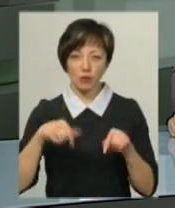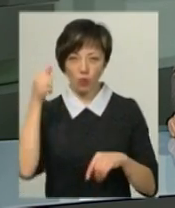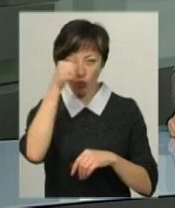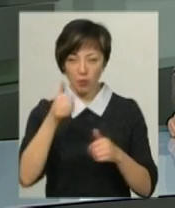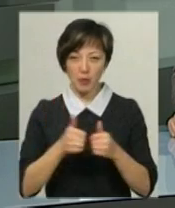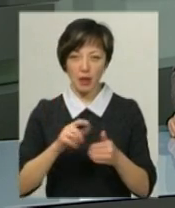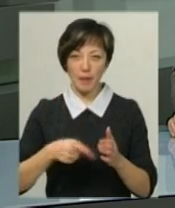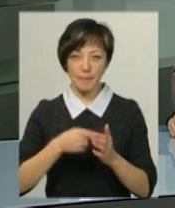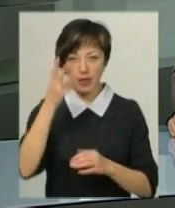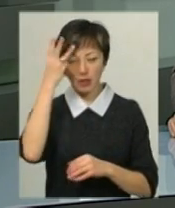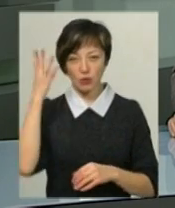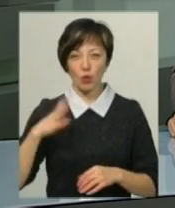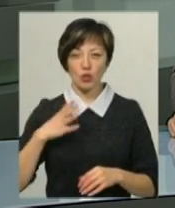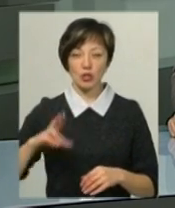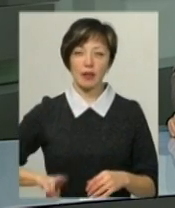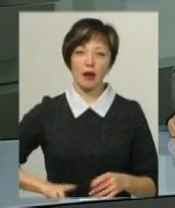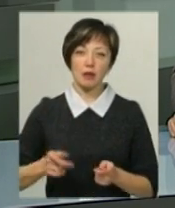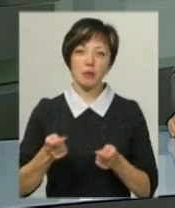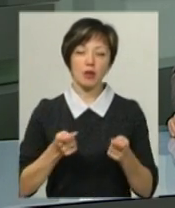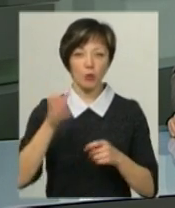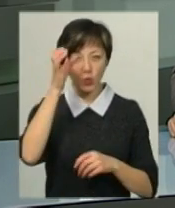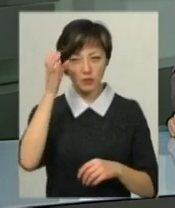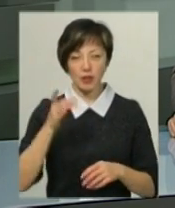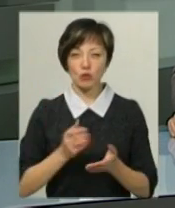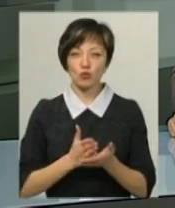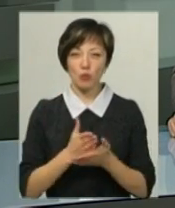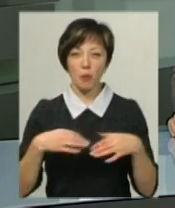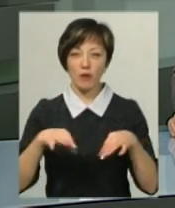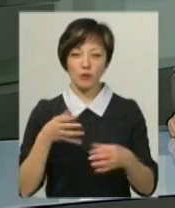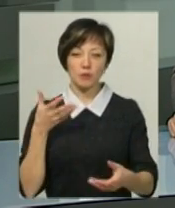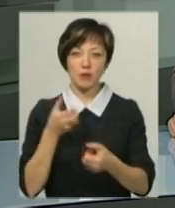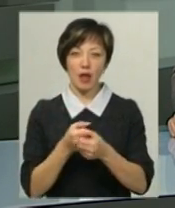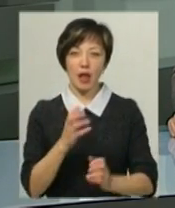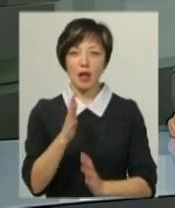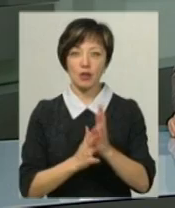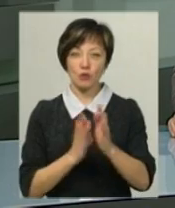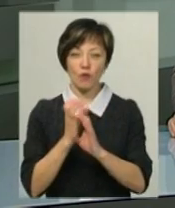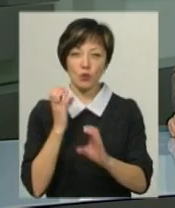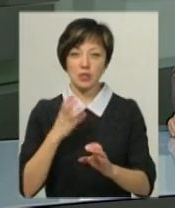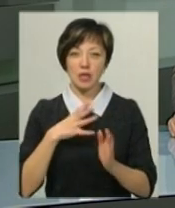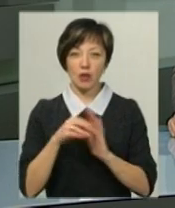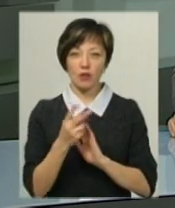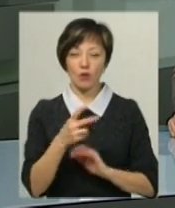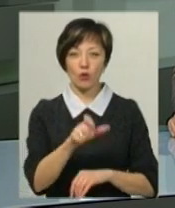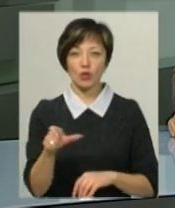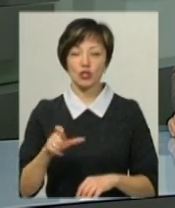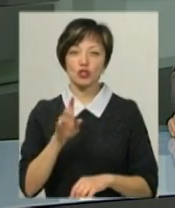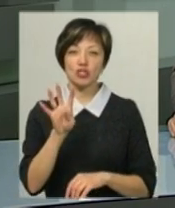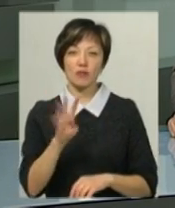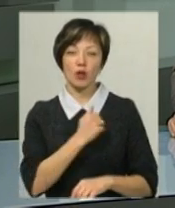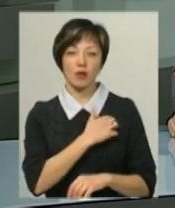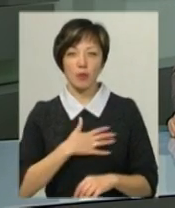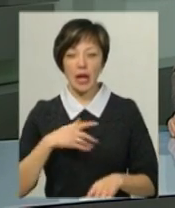поблизу Хмельницького. Колишній директор департаменту освіти на службовому авто в'їхав у лісовоз. Загинуло двоє людей, четверо травмувалися.